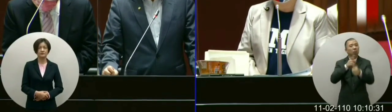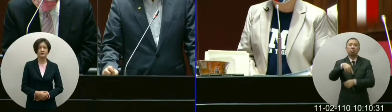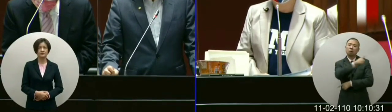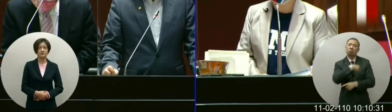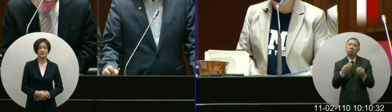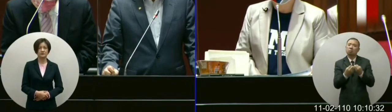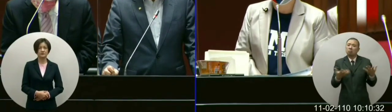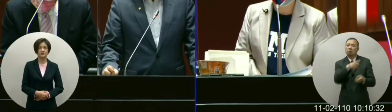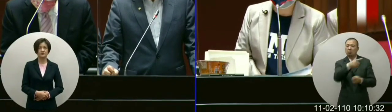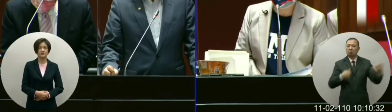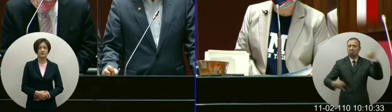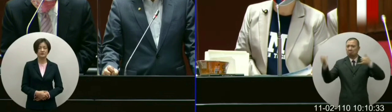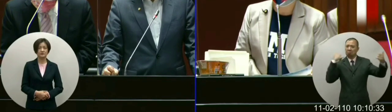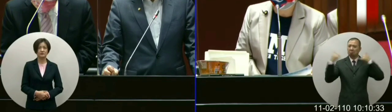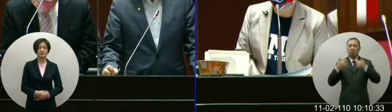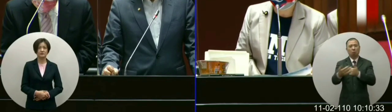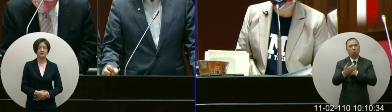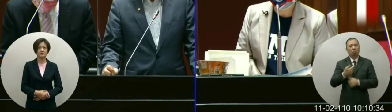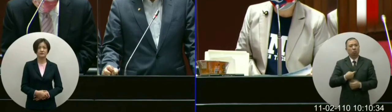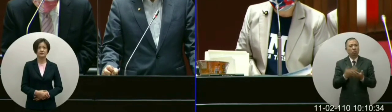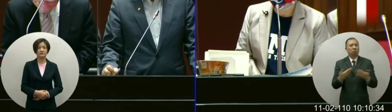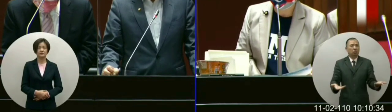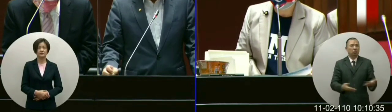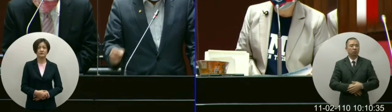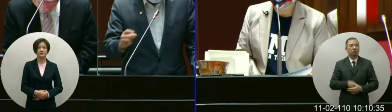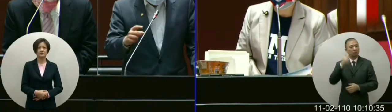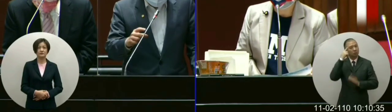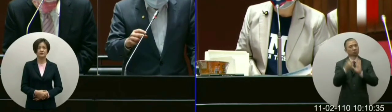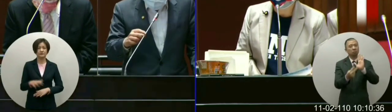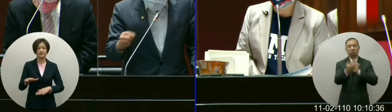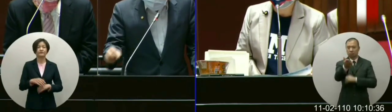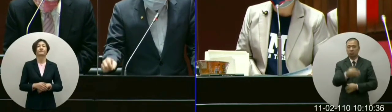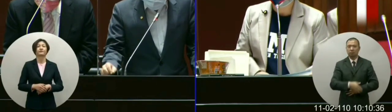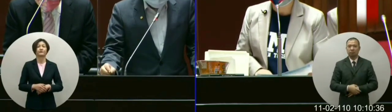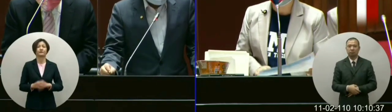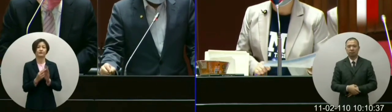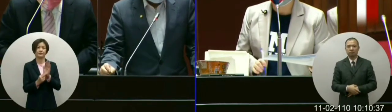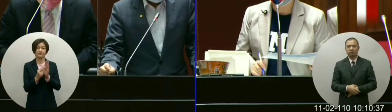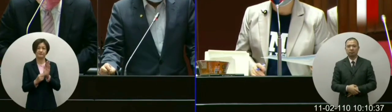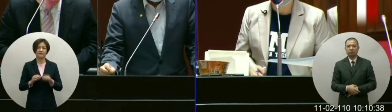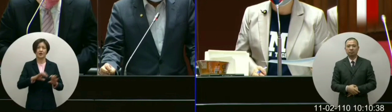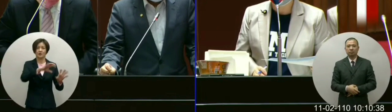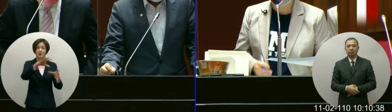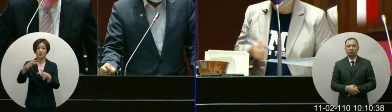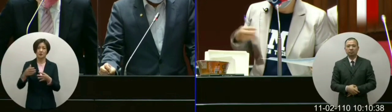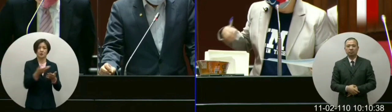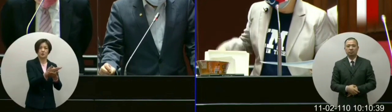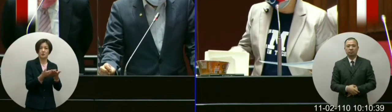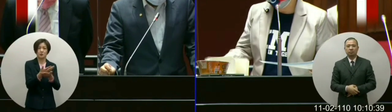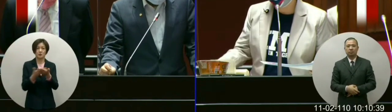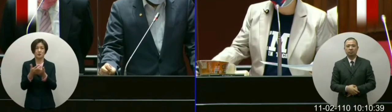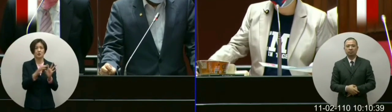打电话到服务处来问我们到底要怎么办请说明对当然一方面持续跟各国做相关的沟